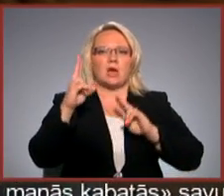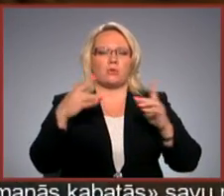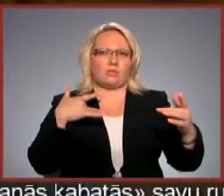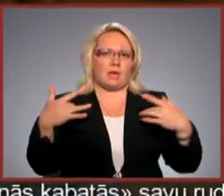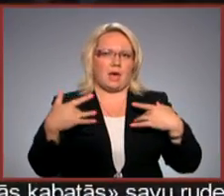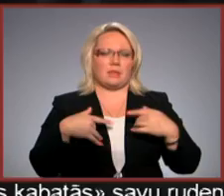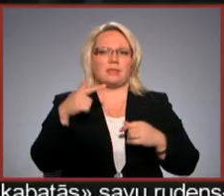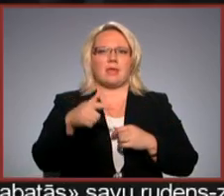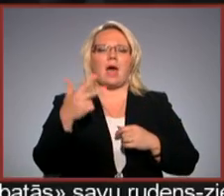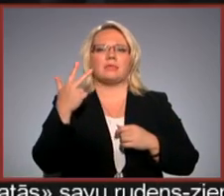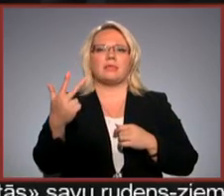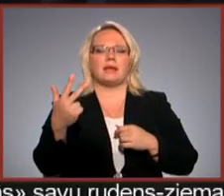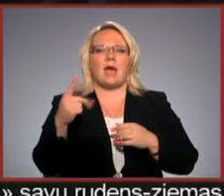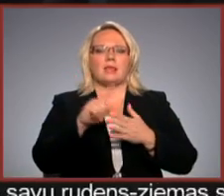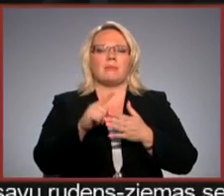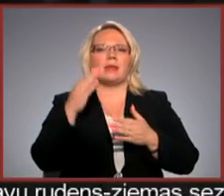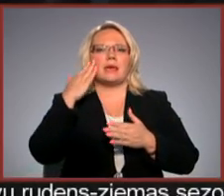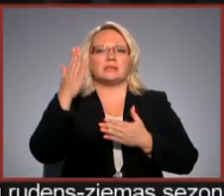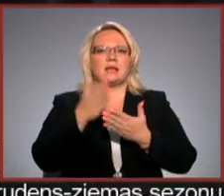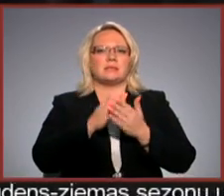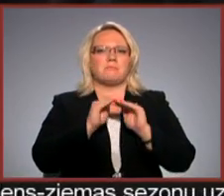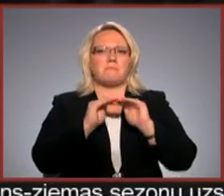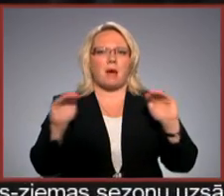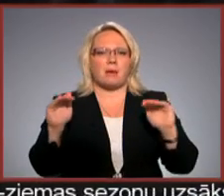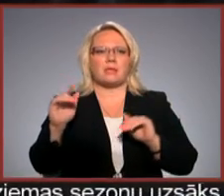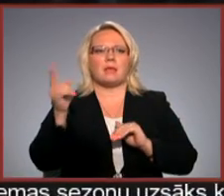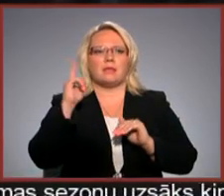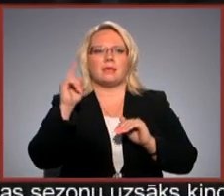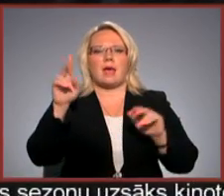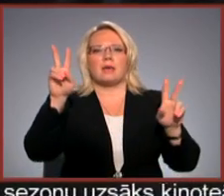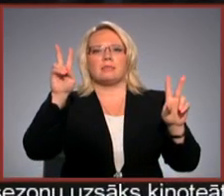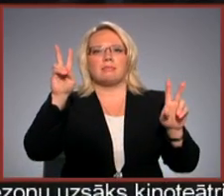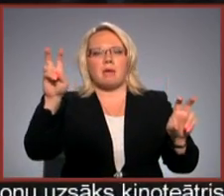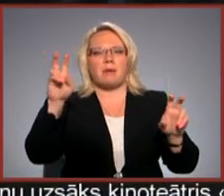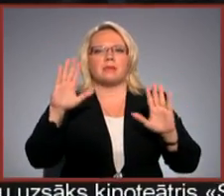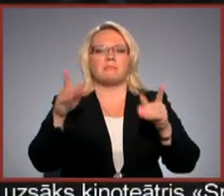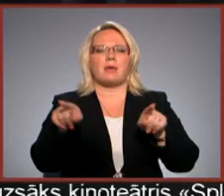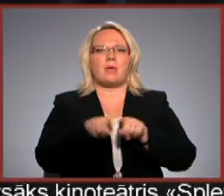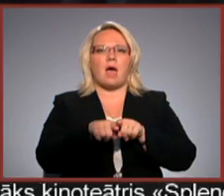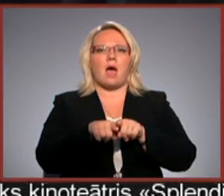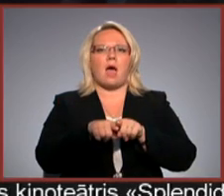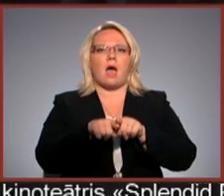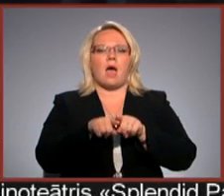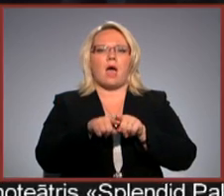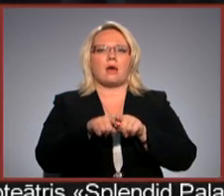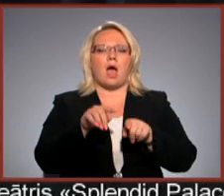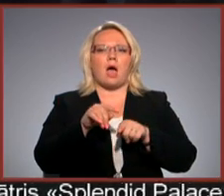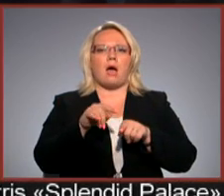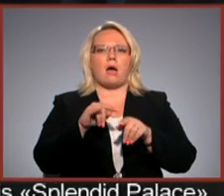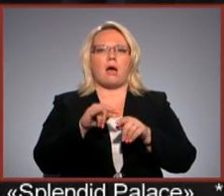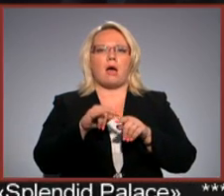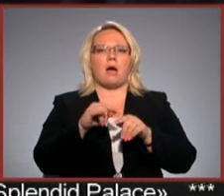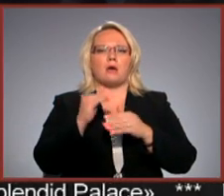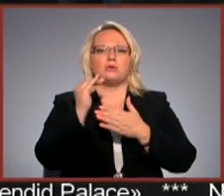trijādība ir liktu festivālu iecars pamatā, ne tikai tematiskā, bet arī struktūrālā. Proti vienam